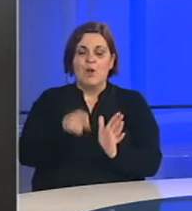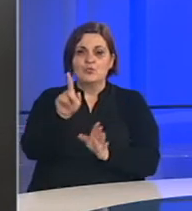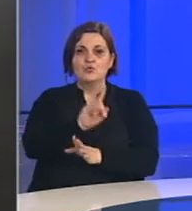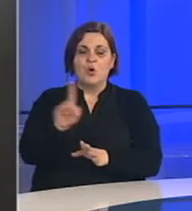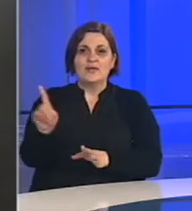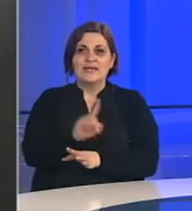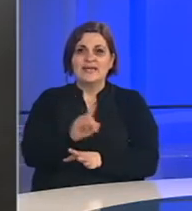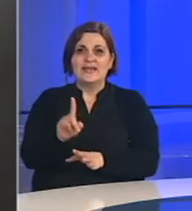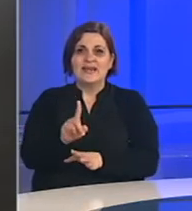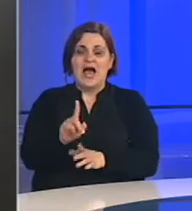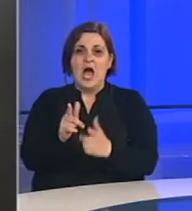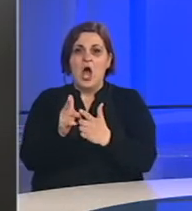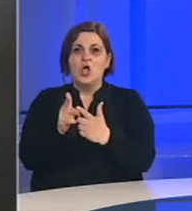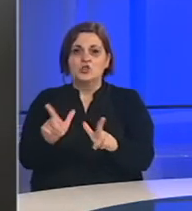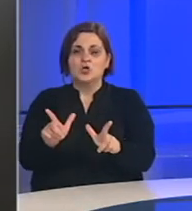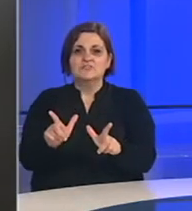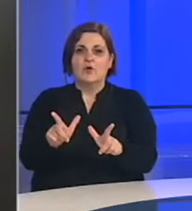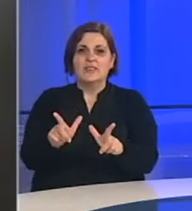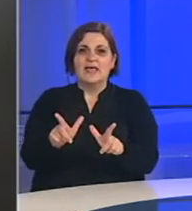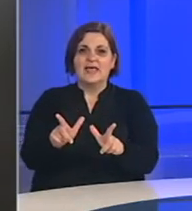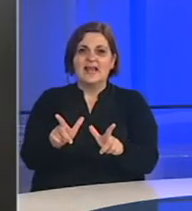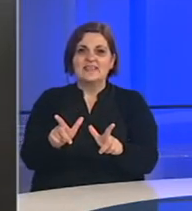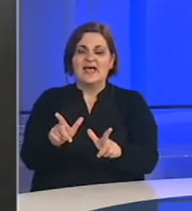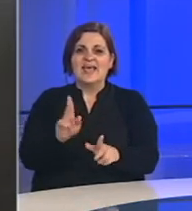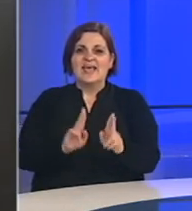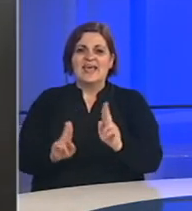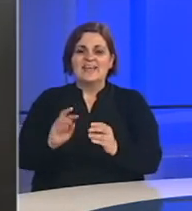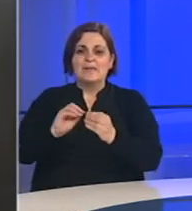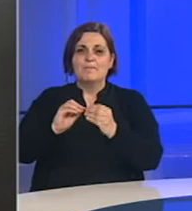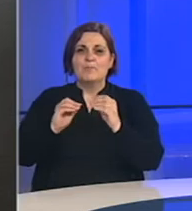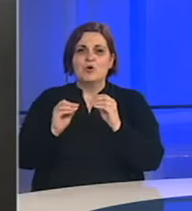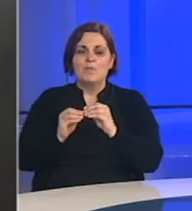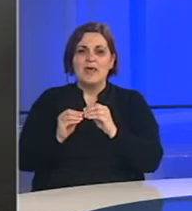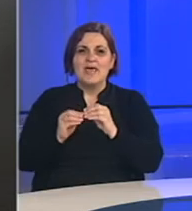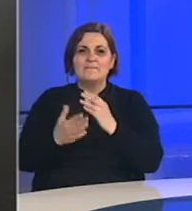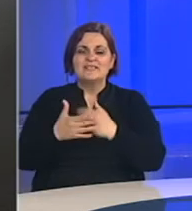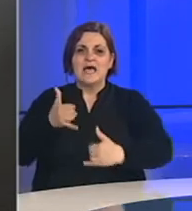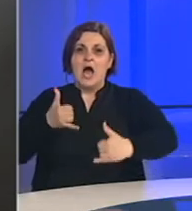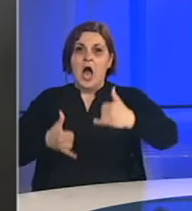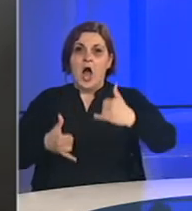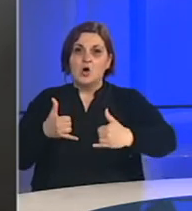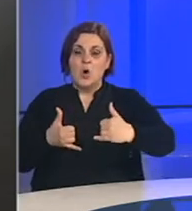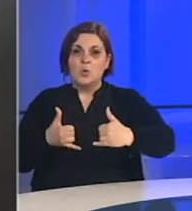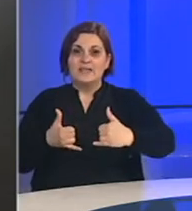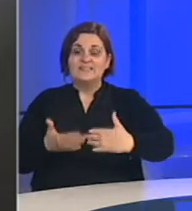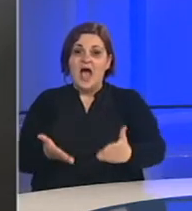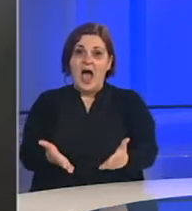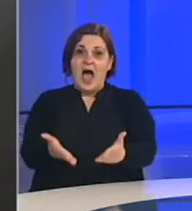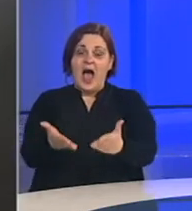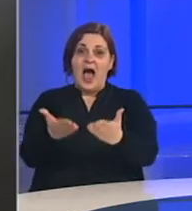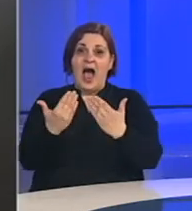dozvoljeno zato što kreira probleme za konkurenciju ali